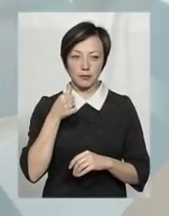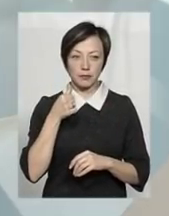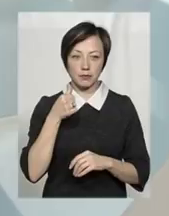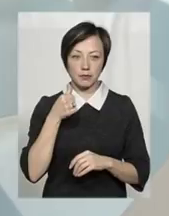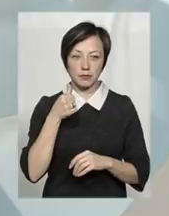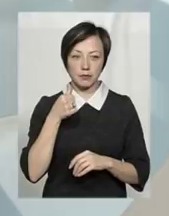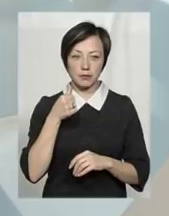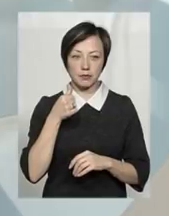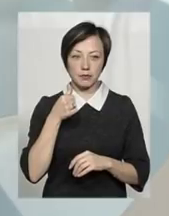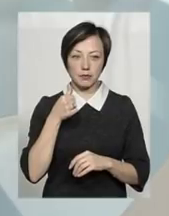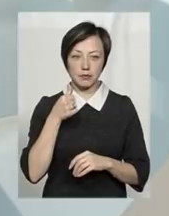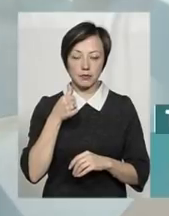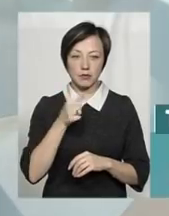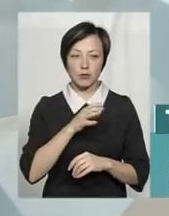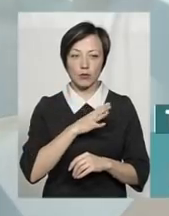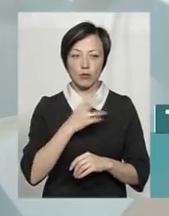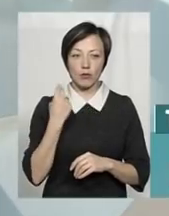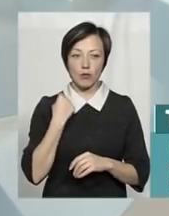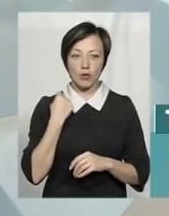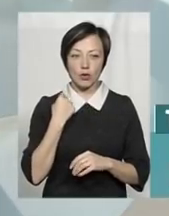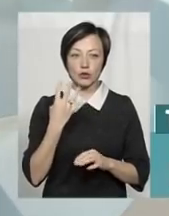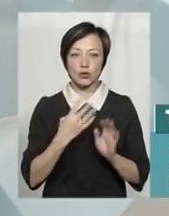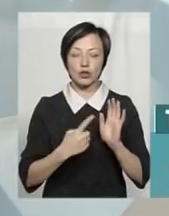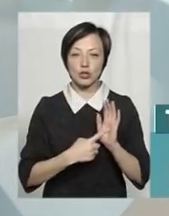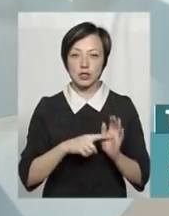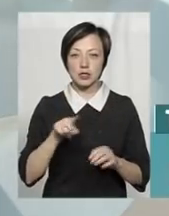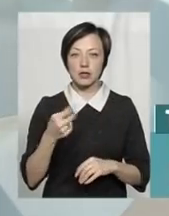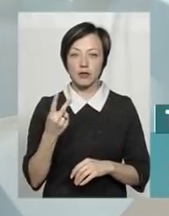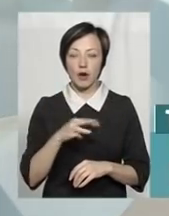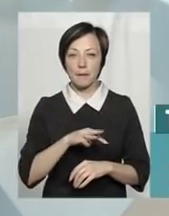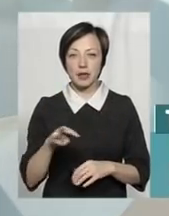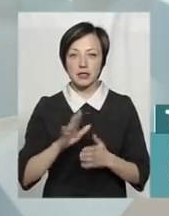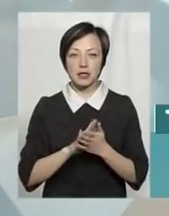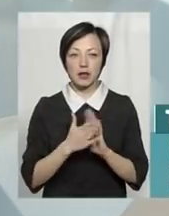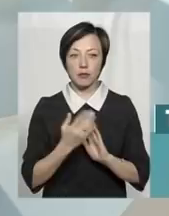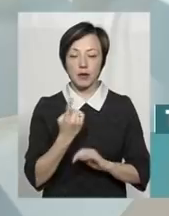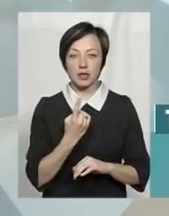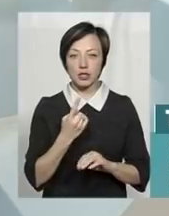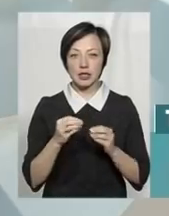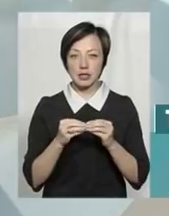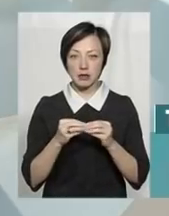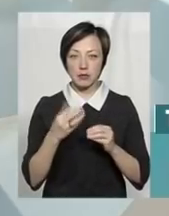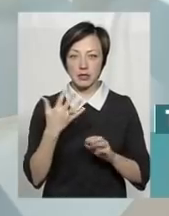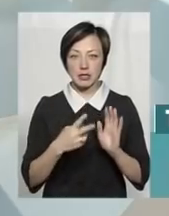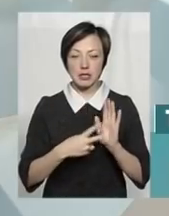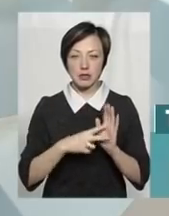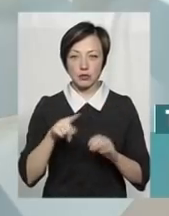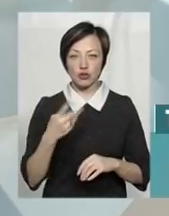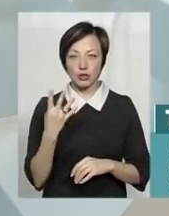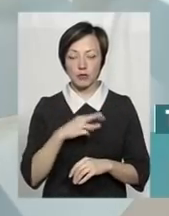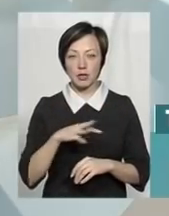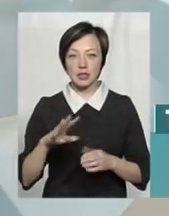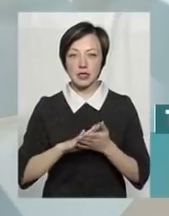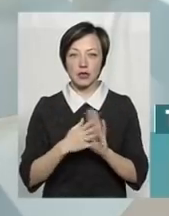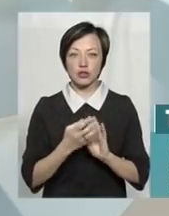року, борг був перед НАК «Нафтогазом» 46,2 мільйона. Станом на перше 10 – 57,4 мільйона.